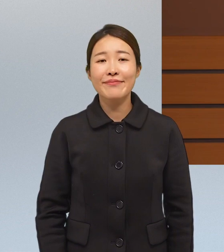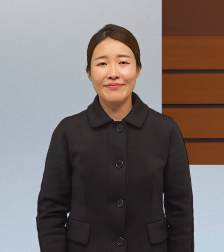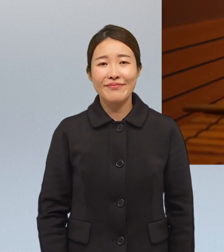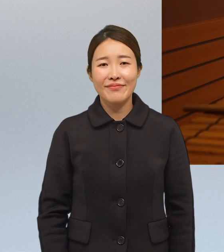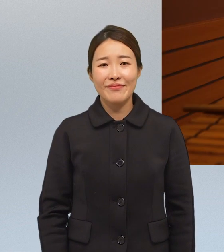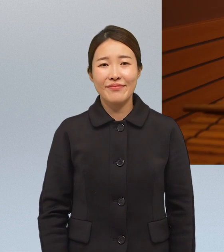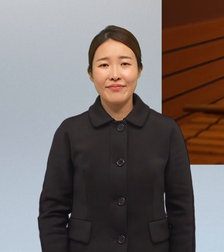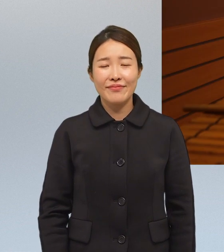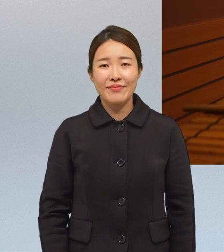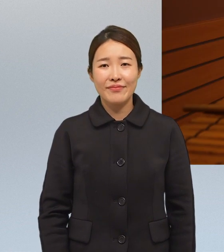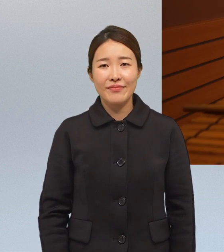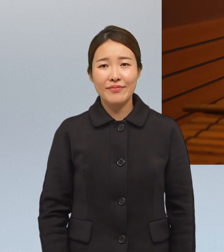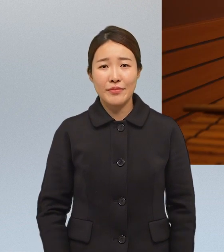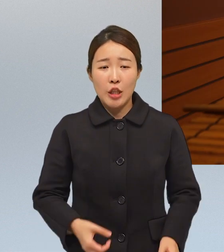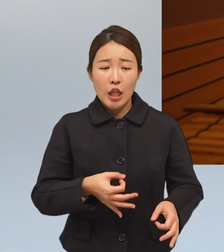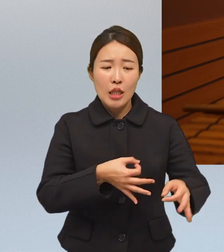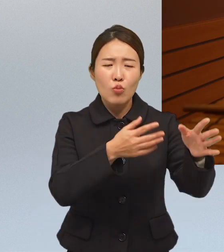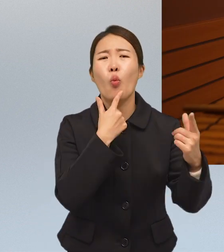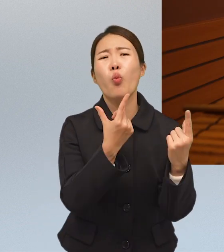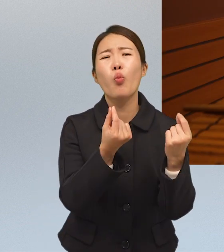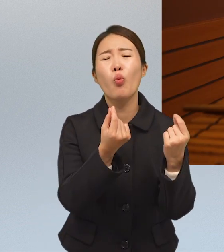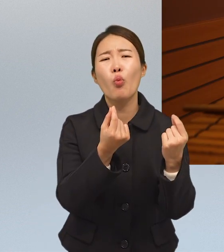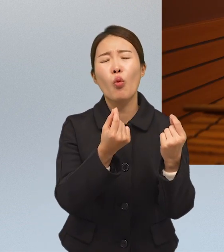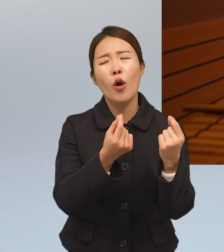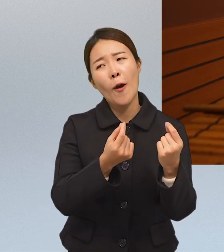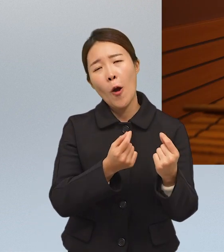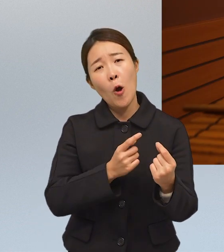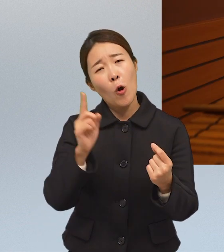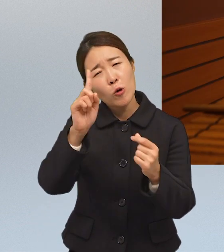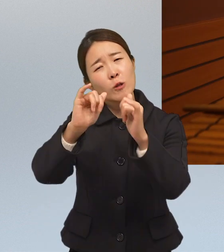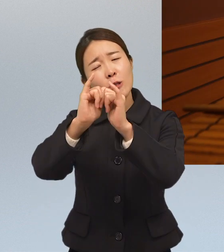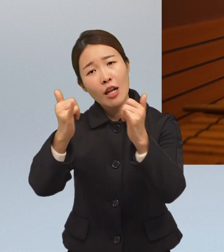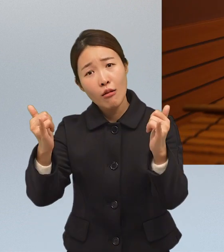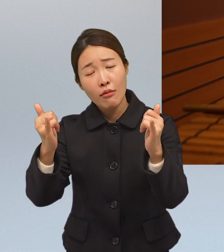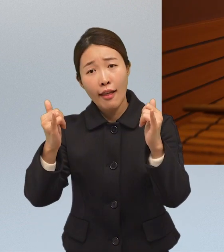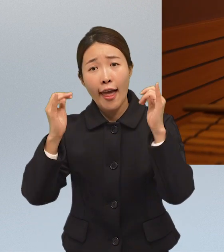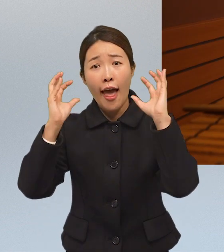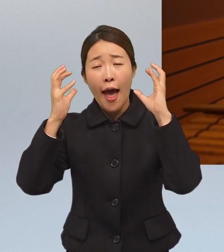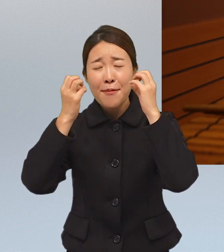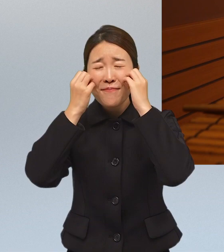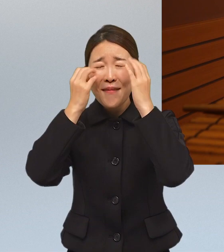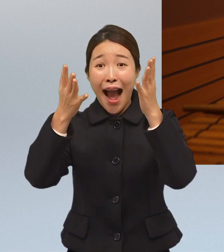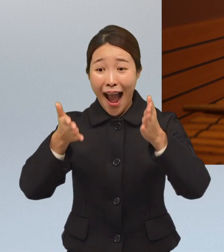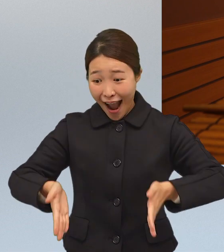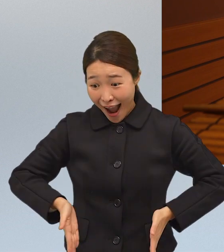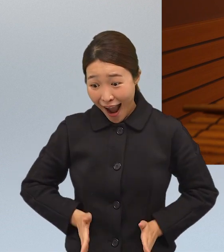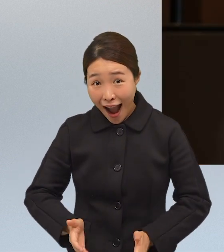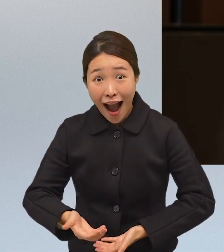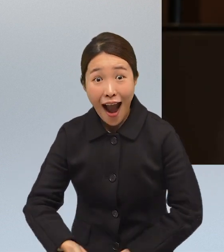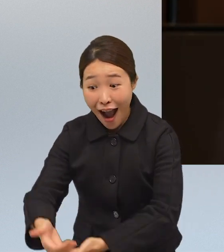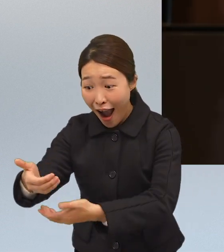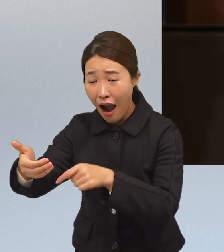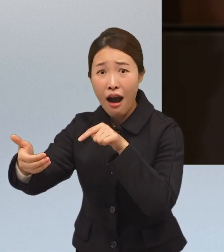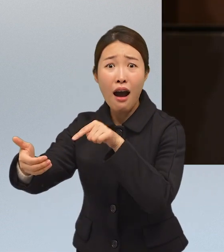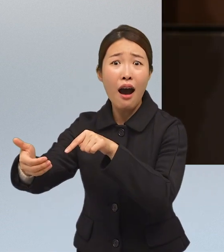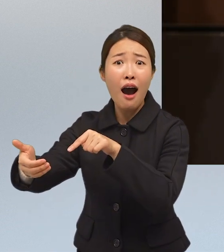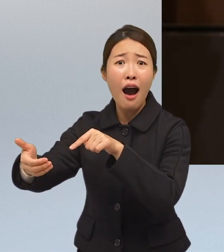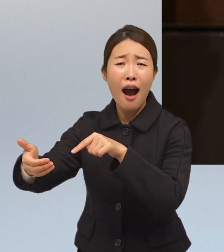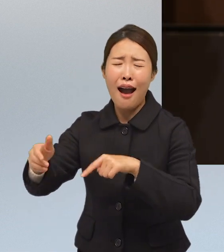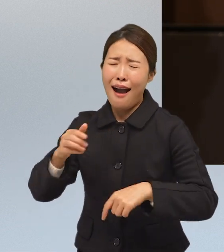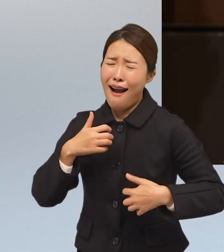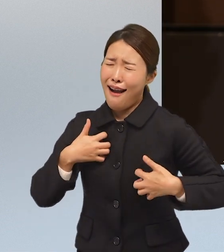있을까요? 노네이션처럼 이 사람 새로운 아기 태어나서 아기한테